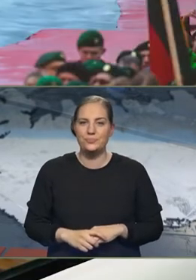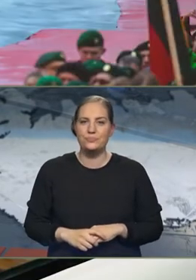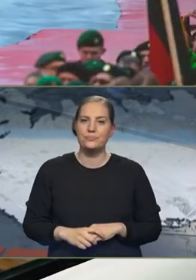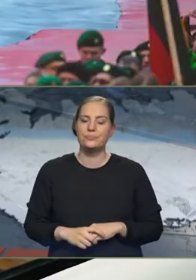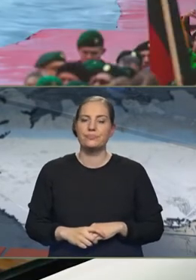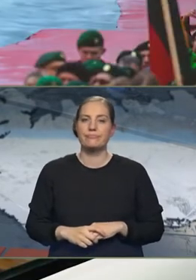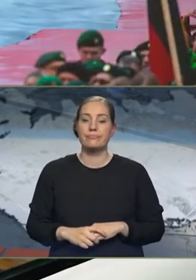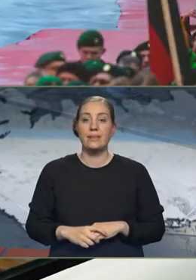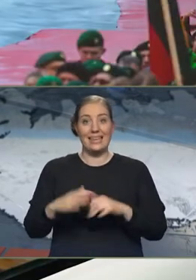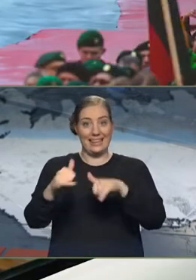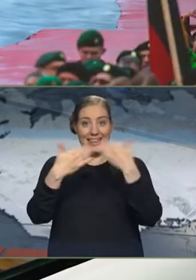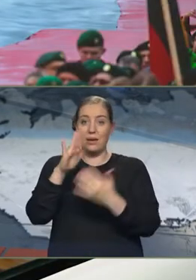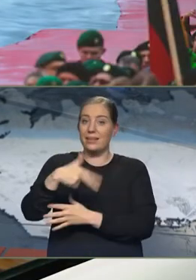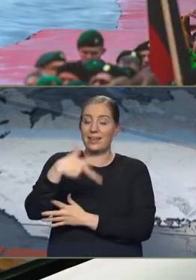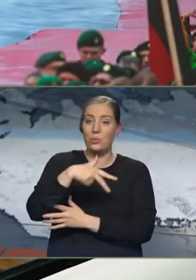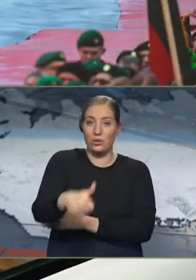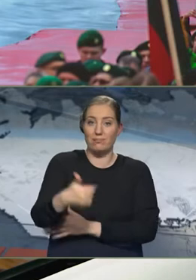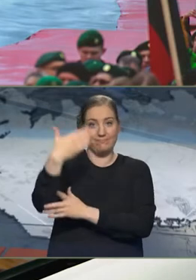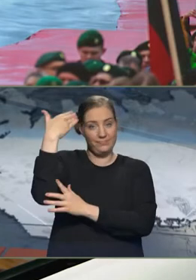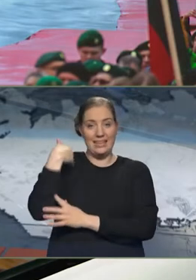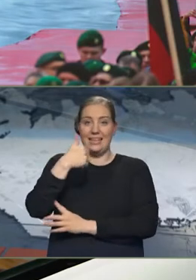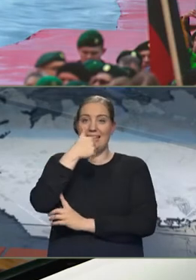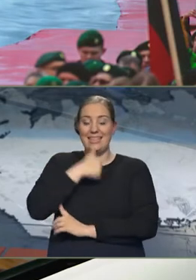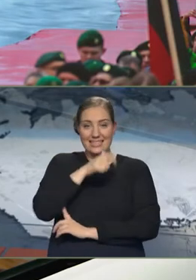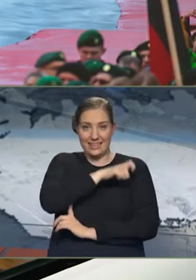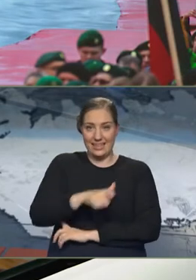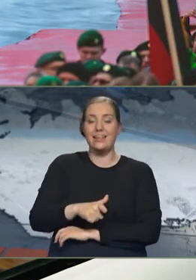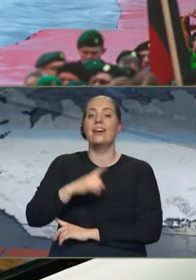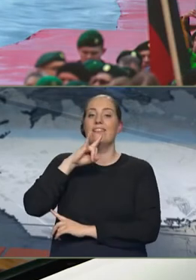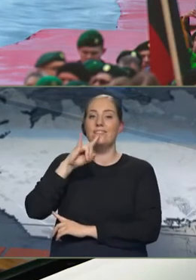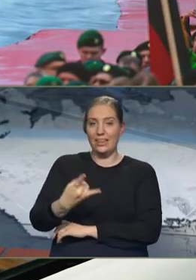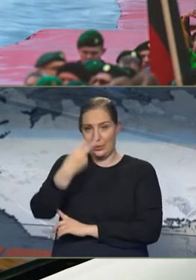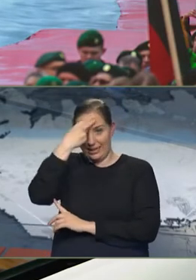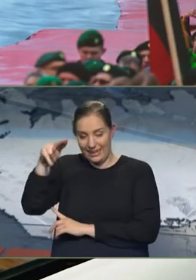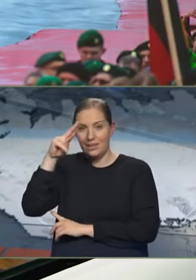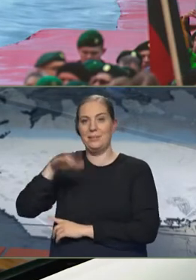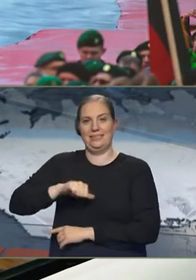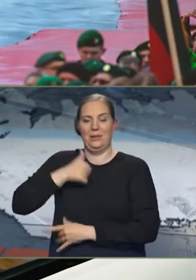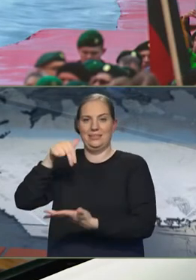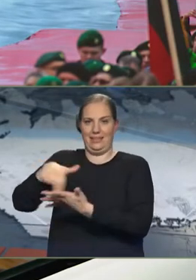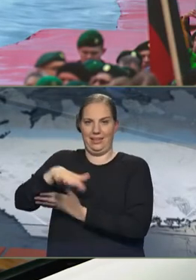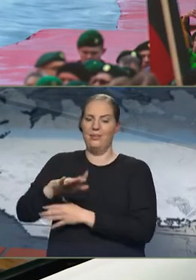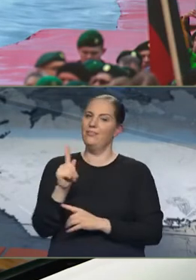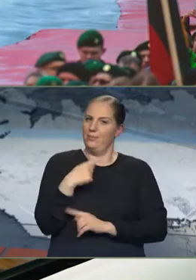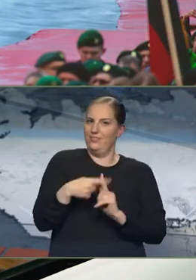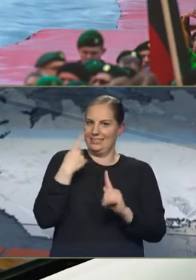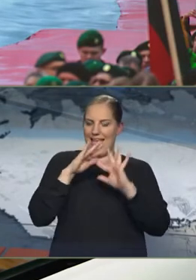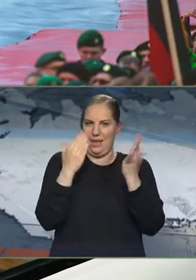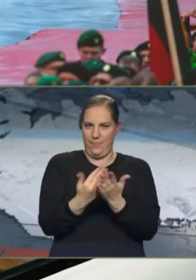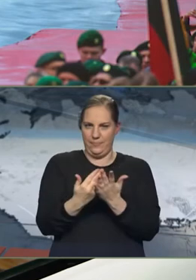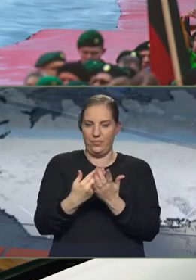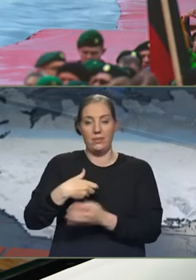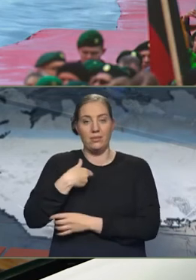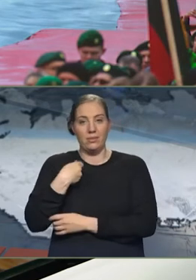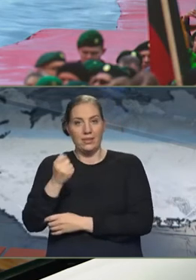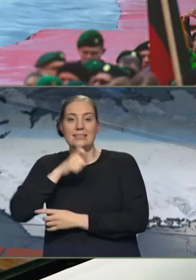30 ár eru í dag síðan Íslendingar viðurkendur sjálfstæði leithjóðan fyrstir þjóða. Ræðismæður leithjóðan á Íslandi segir þjóðana